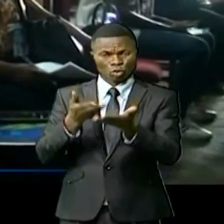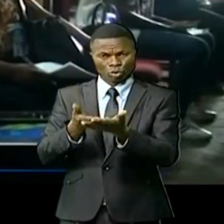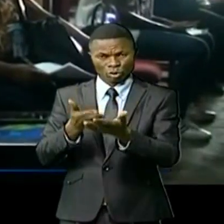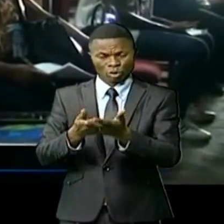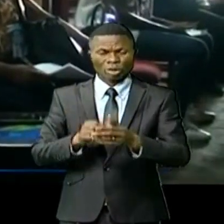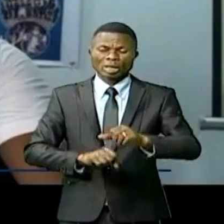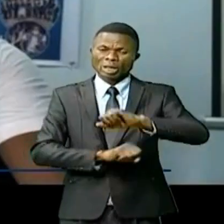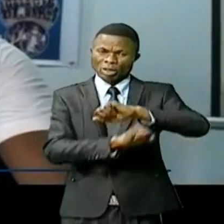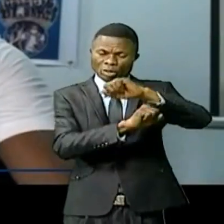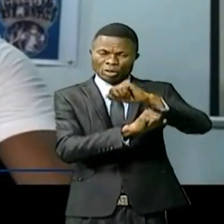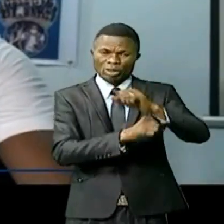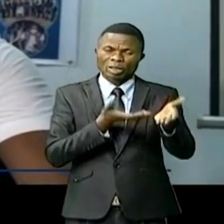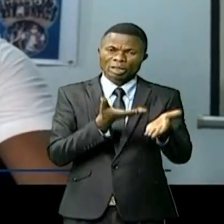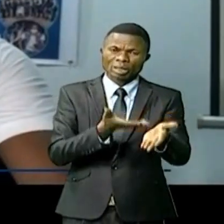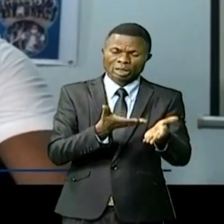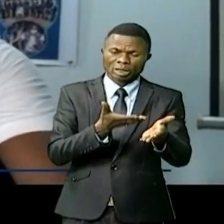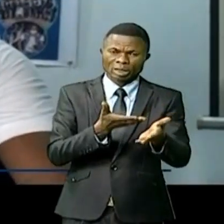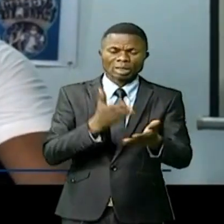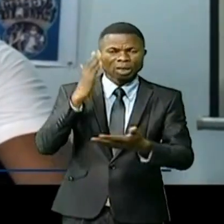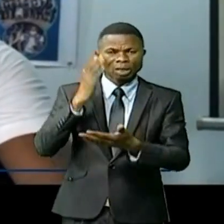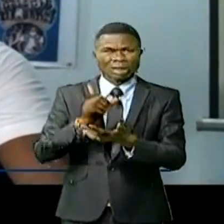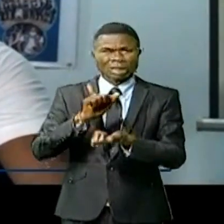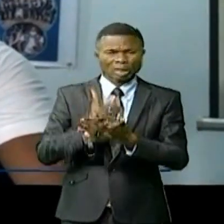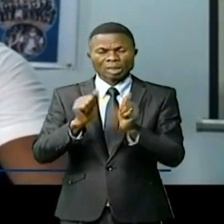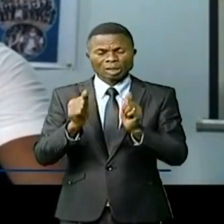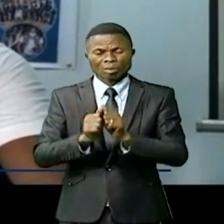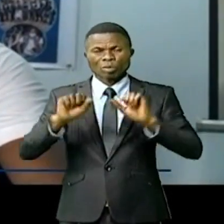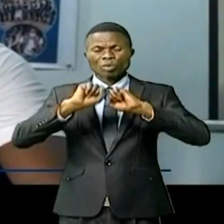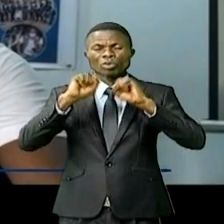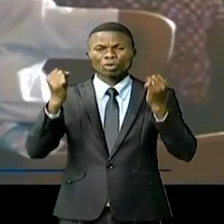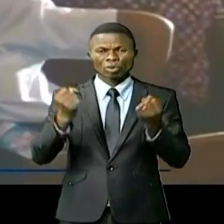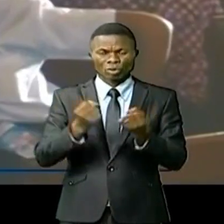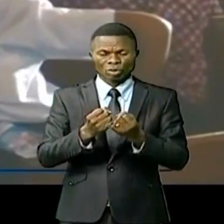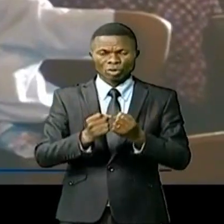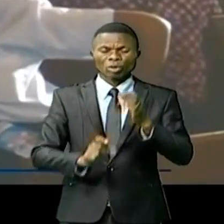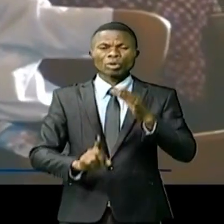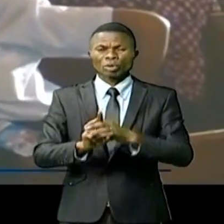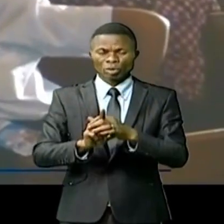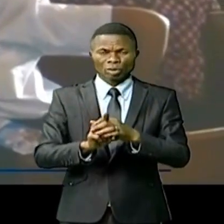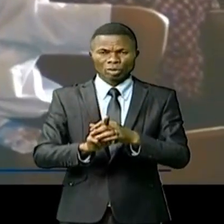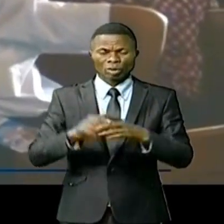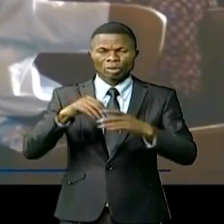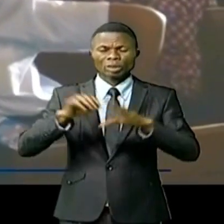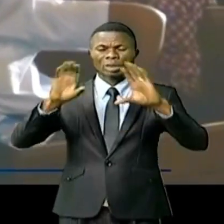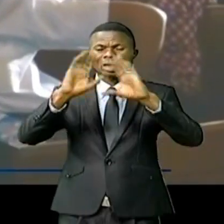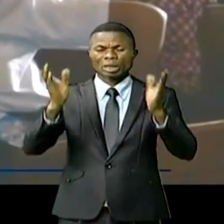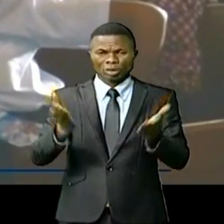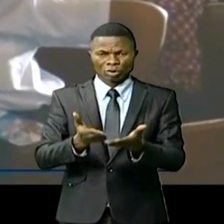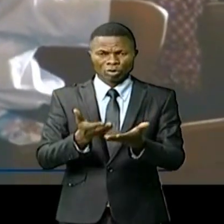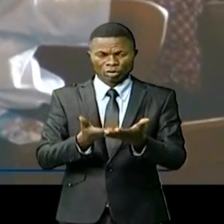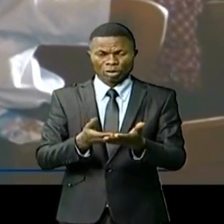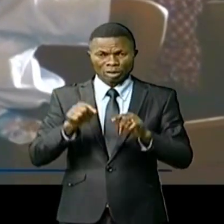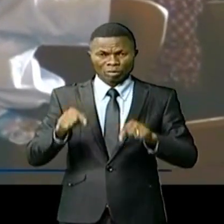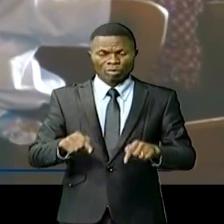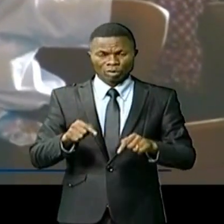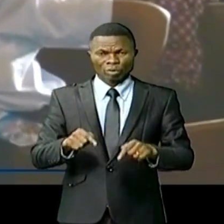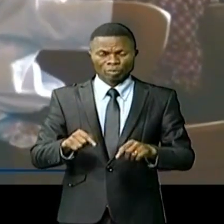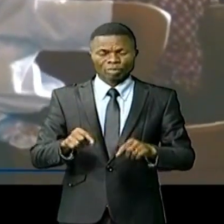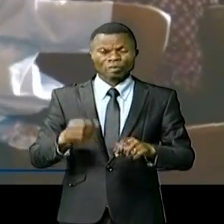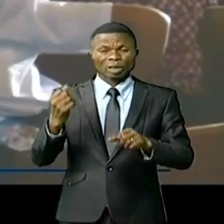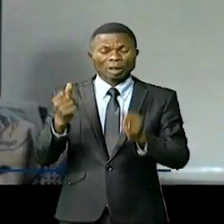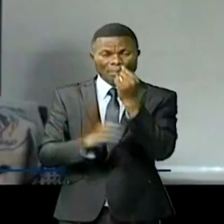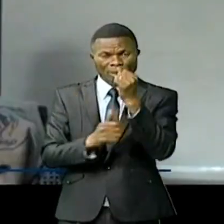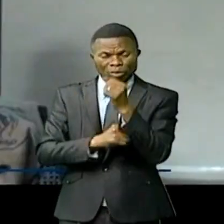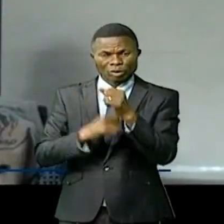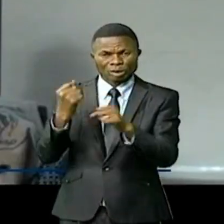'accompagner et d'éliminer les différents phénomènes sociaux qui apparaissent dans la communauté. À ce jour, ce corps fonctionne